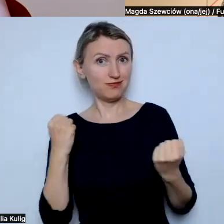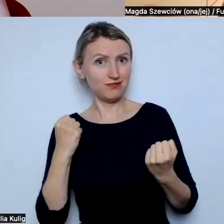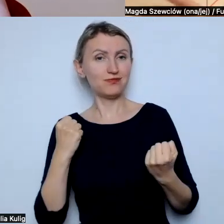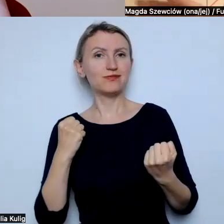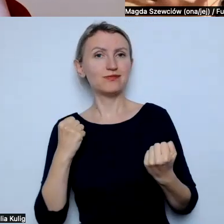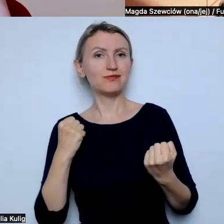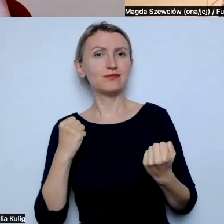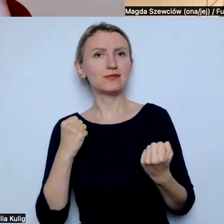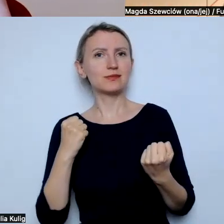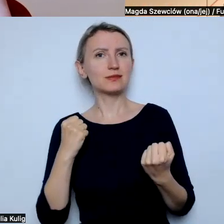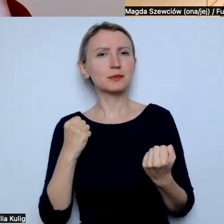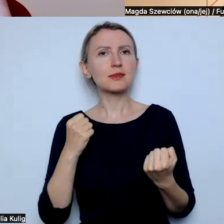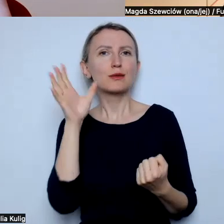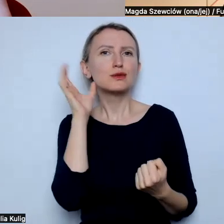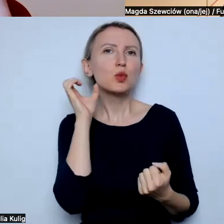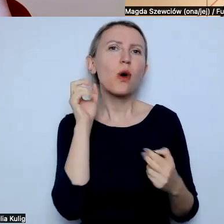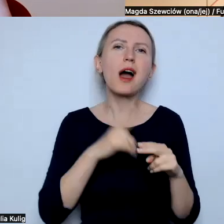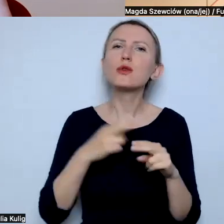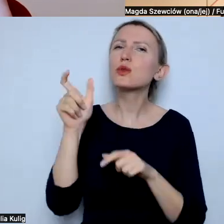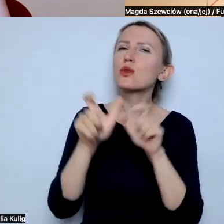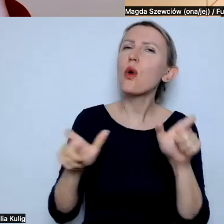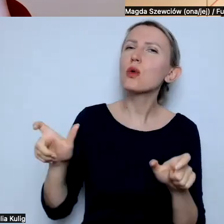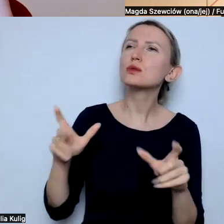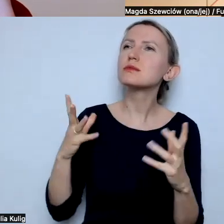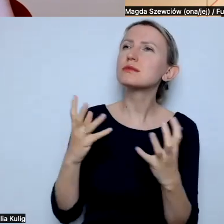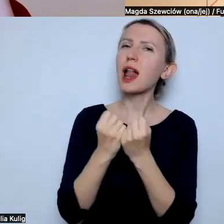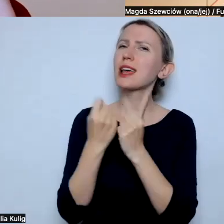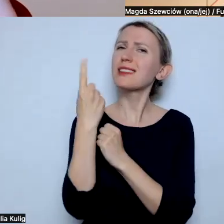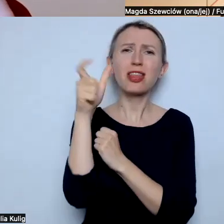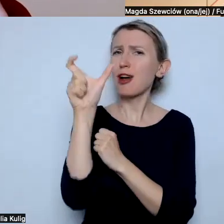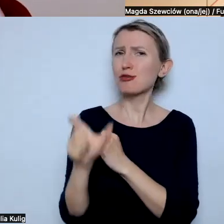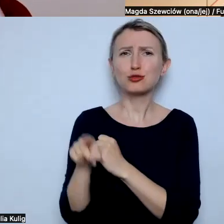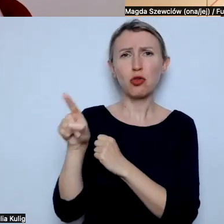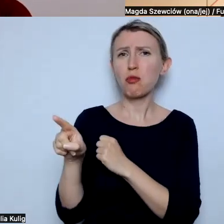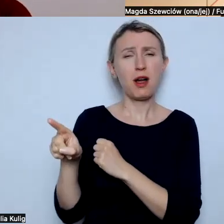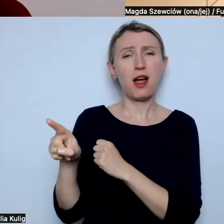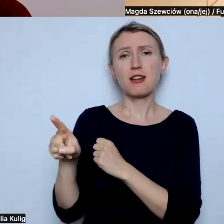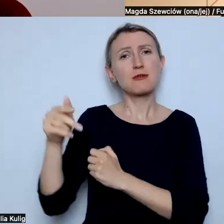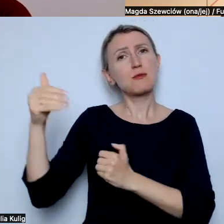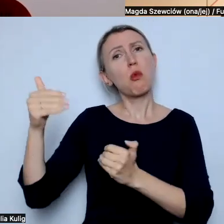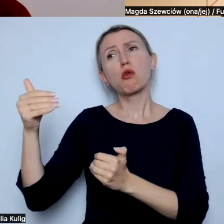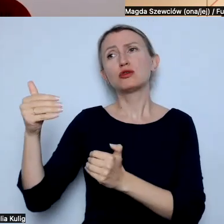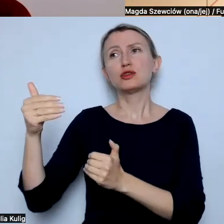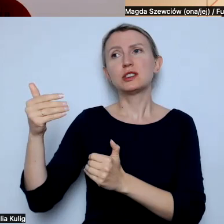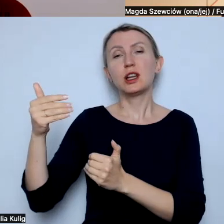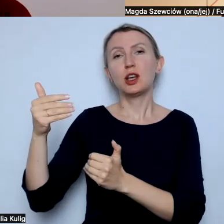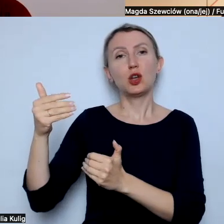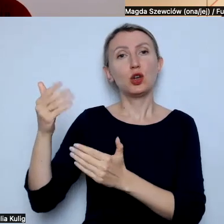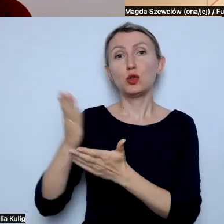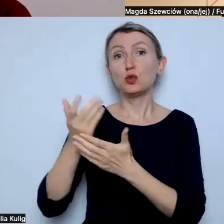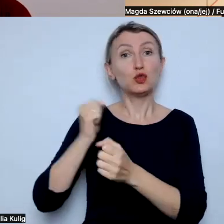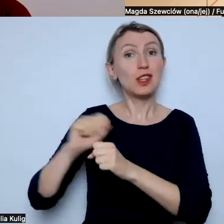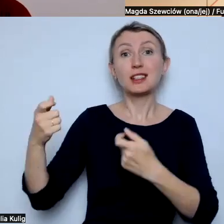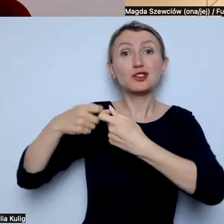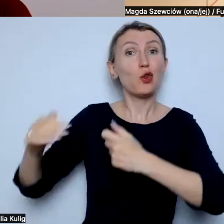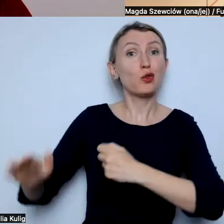przy posłuchaniu niektórych osób, znalezienia chociaż jednej osoby, która może nie jest już teraz osobą sojuszniczą, nie jest